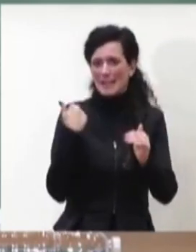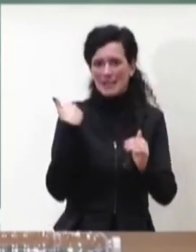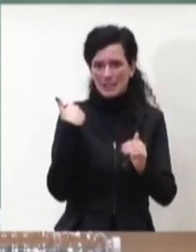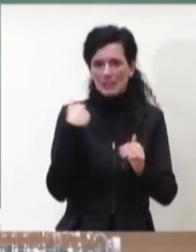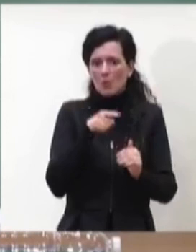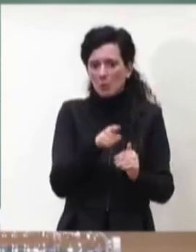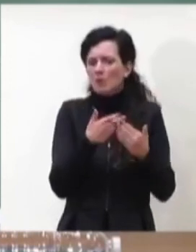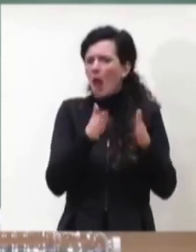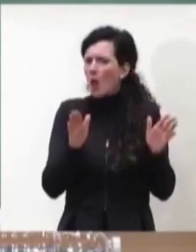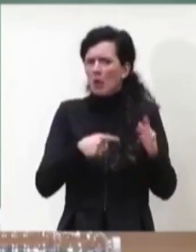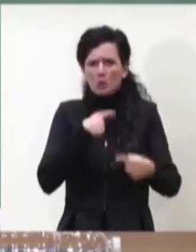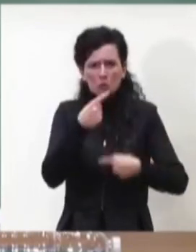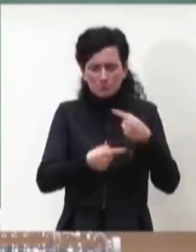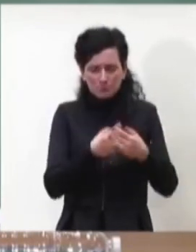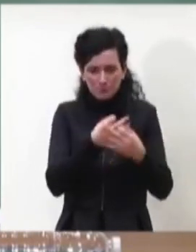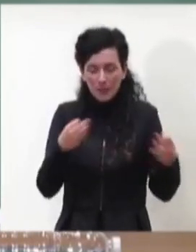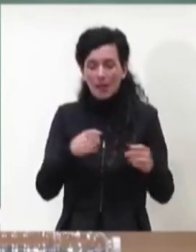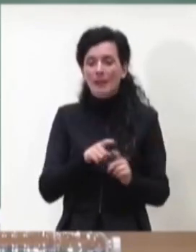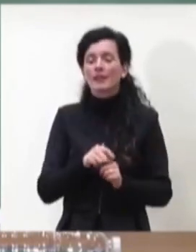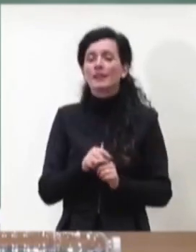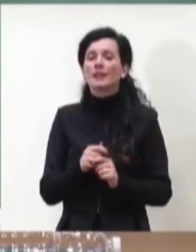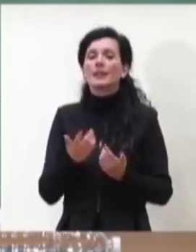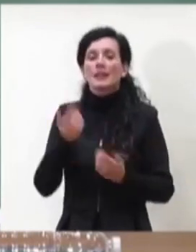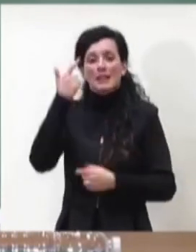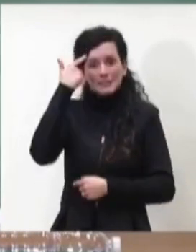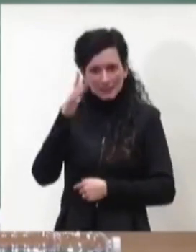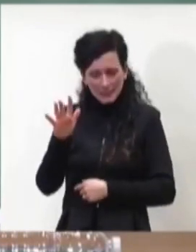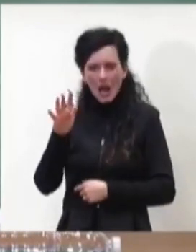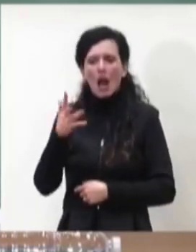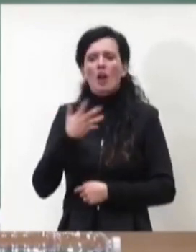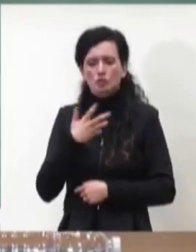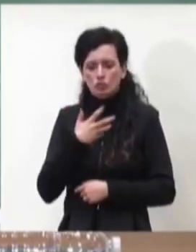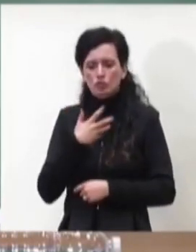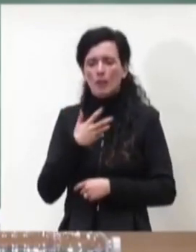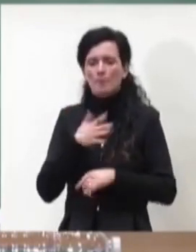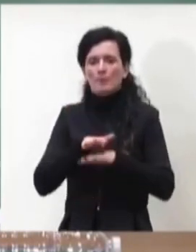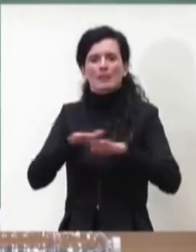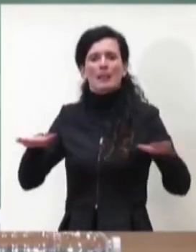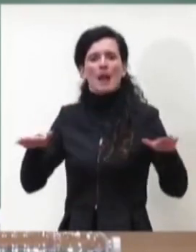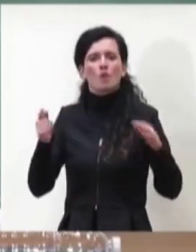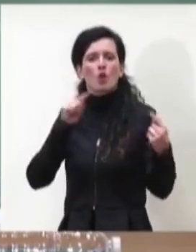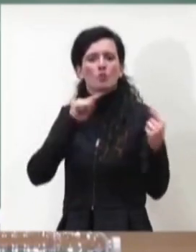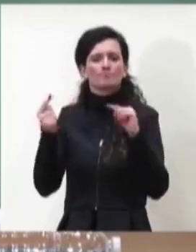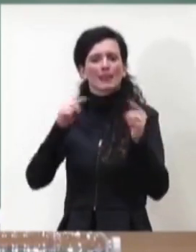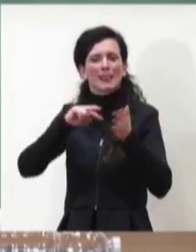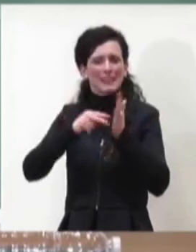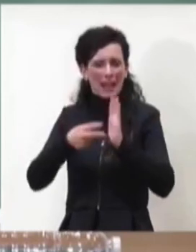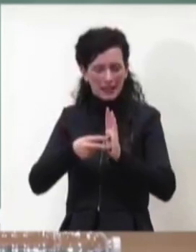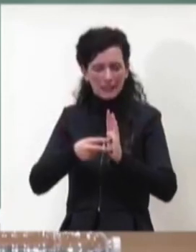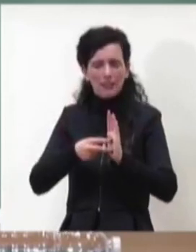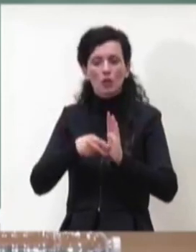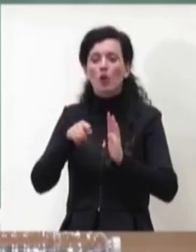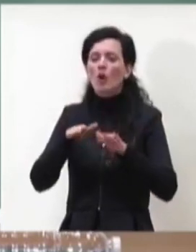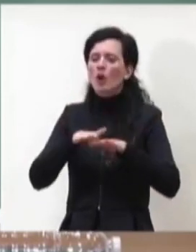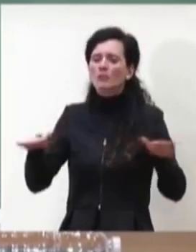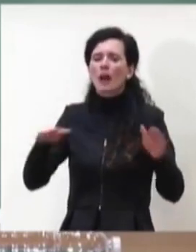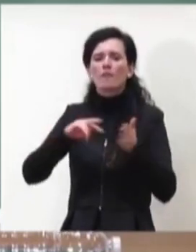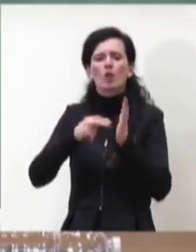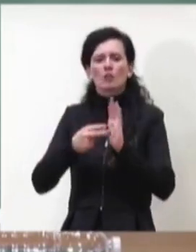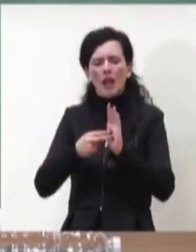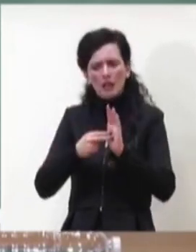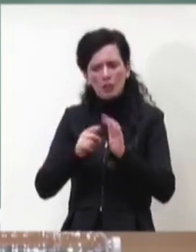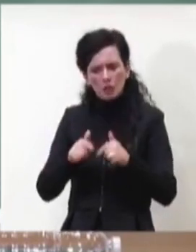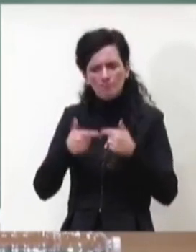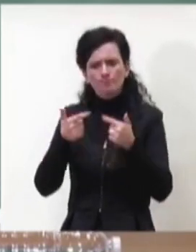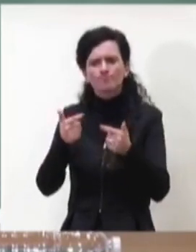dato positivo sappiamo che ci sono stati dei tavoli tecnici che hanno prodotto delle indicazioni